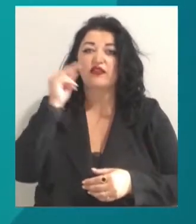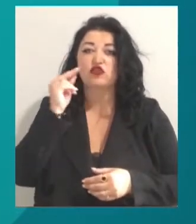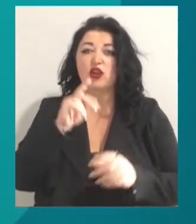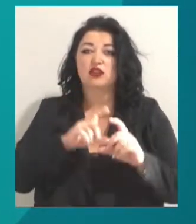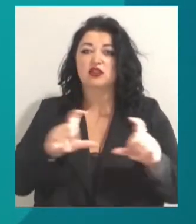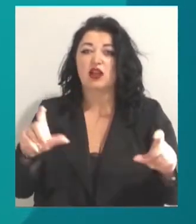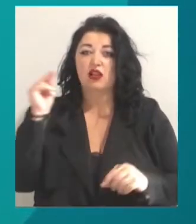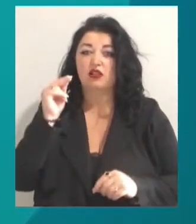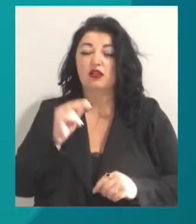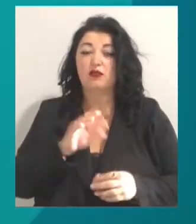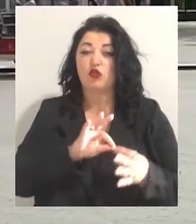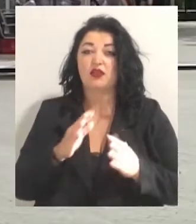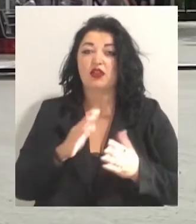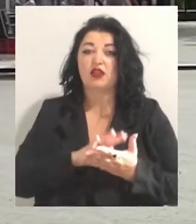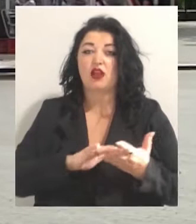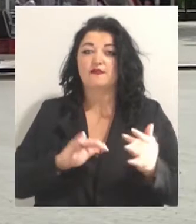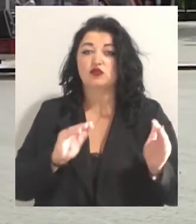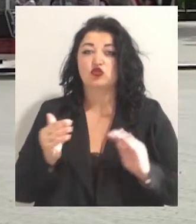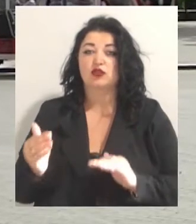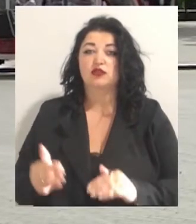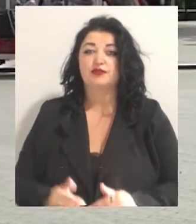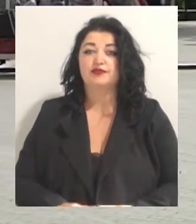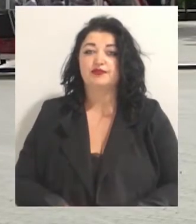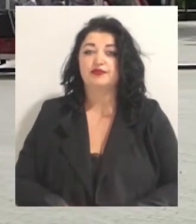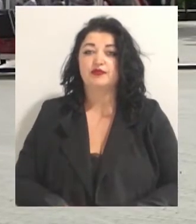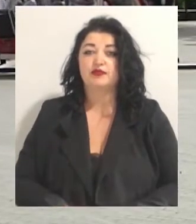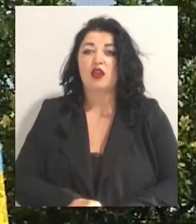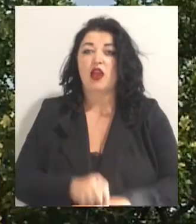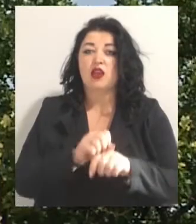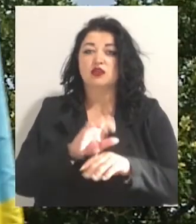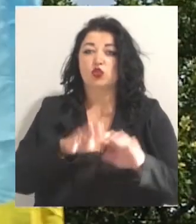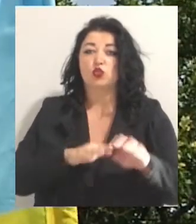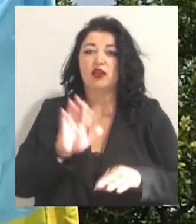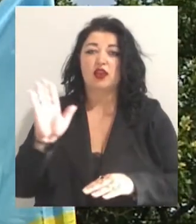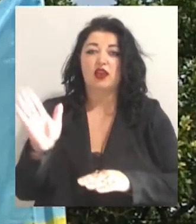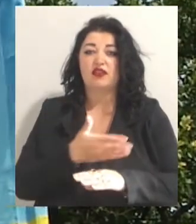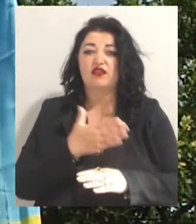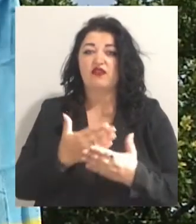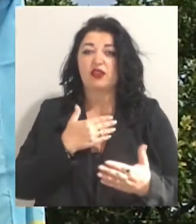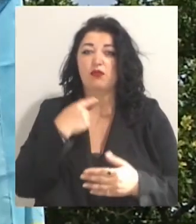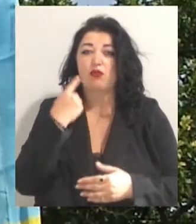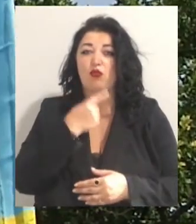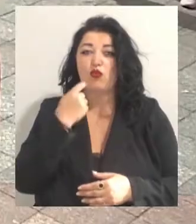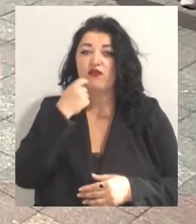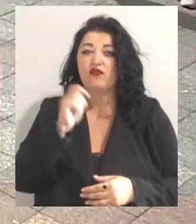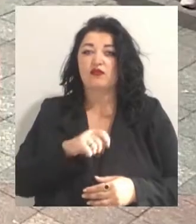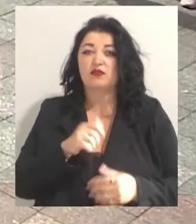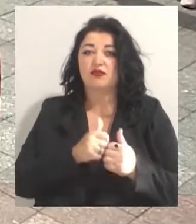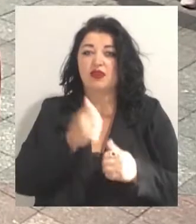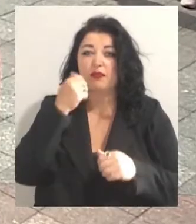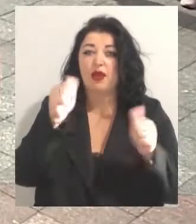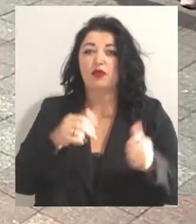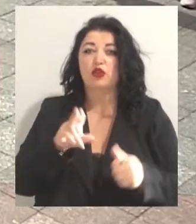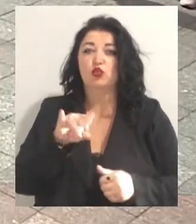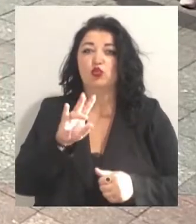Подробиці – далі у сюжеті. Акція «Руки геть відмови» почалась о 9-й годині ранку біля пам'ятника Дюку Дерішельє. Люди